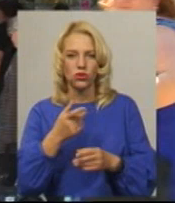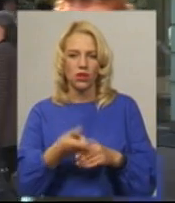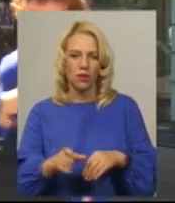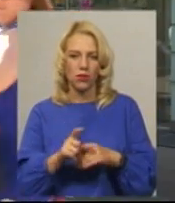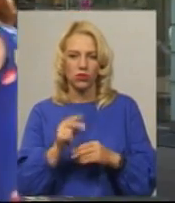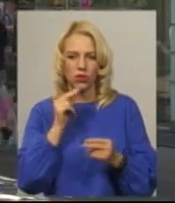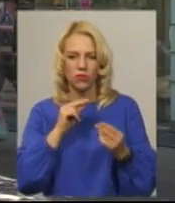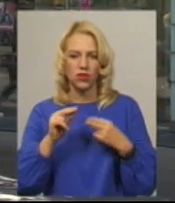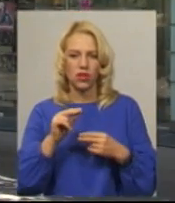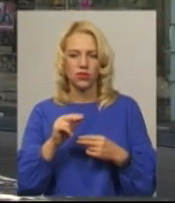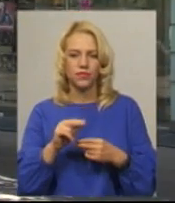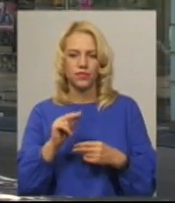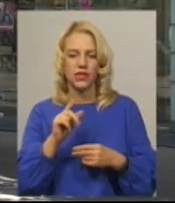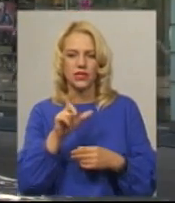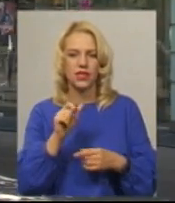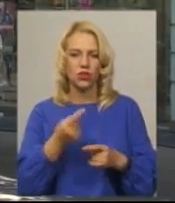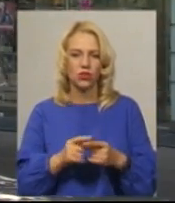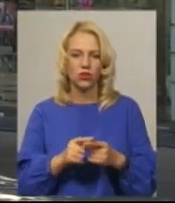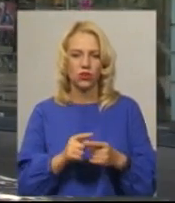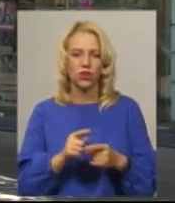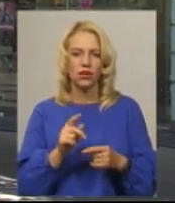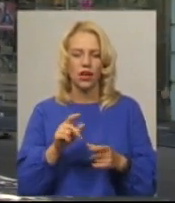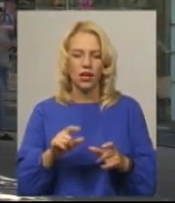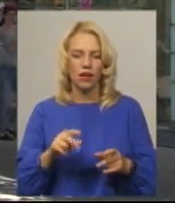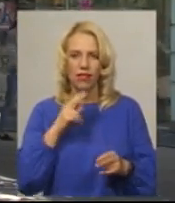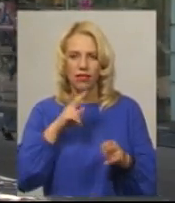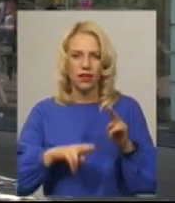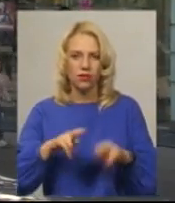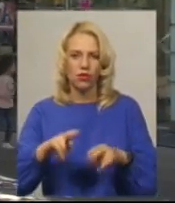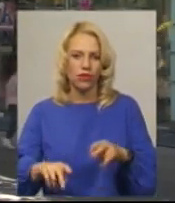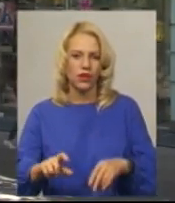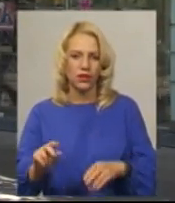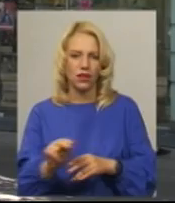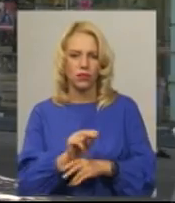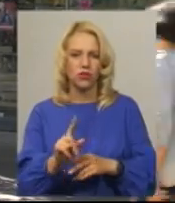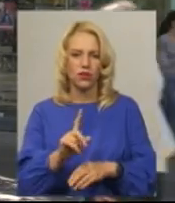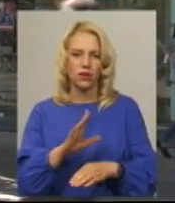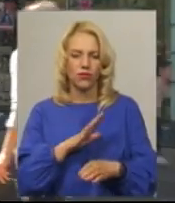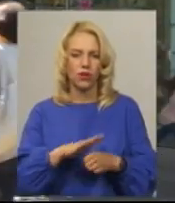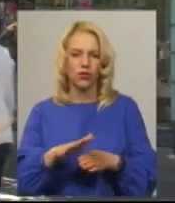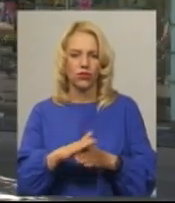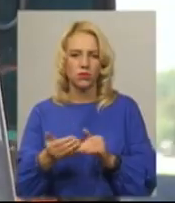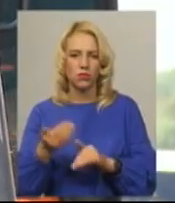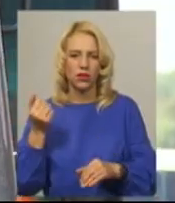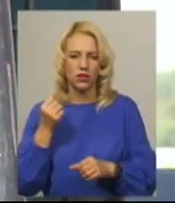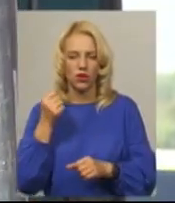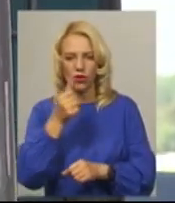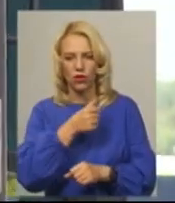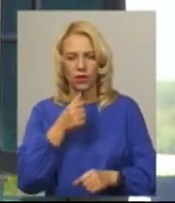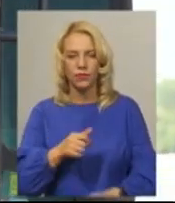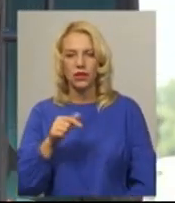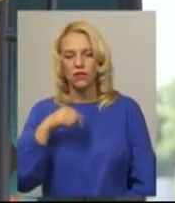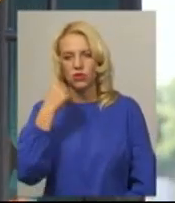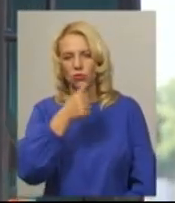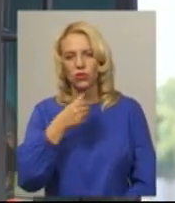ефективніший за той поточний латковий ремонт, яким виконувалися роботи у попередні роки. Цього року в